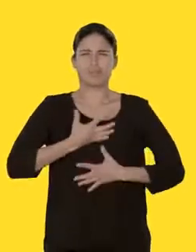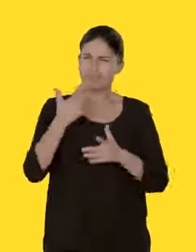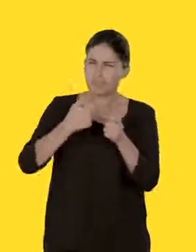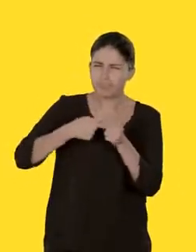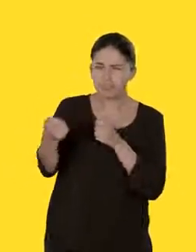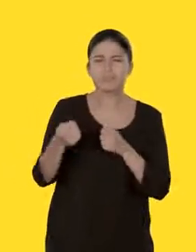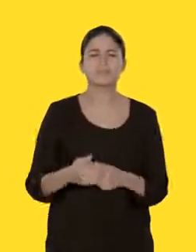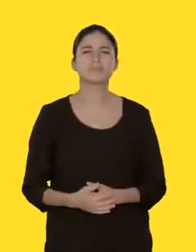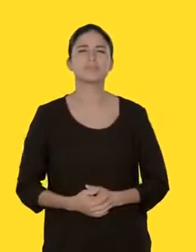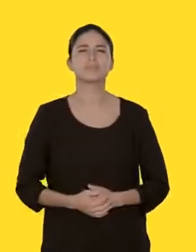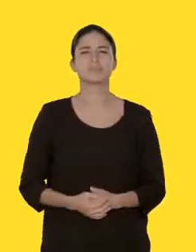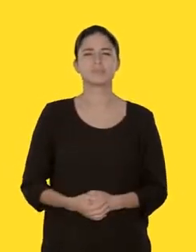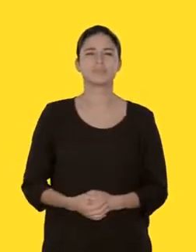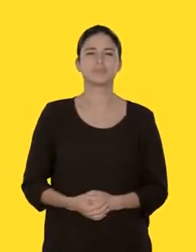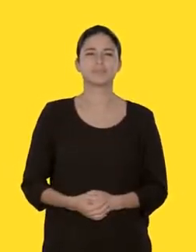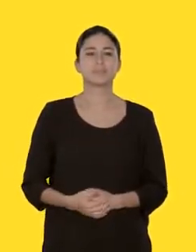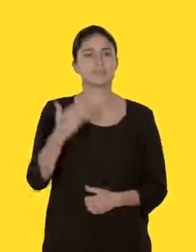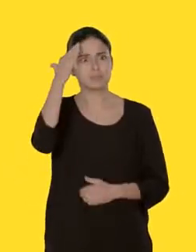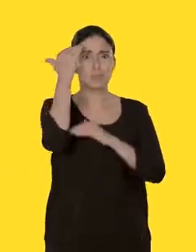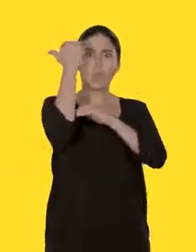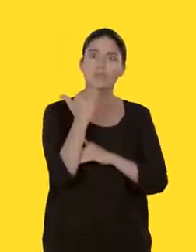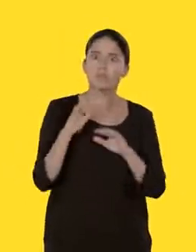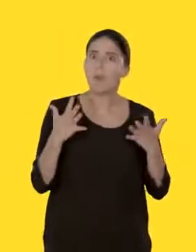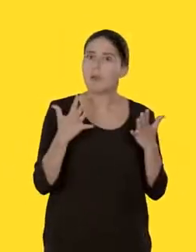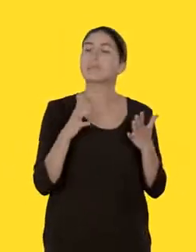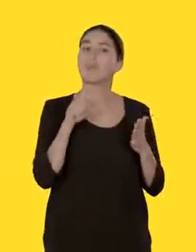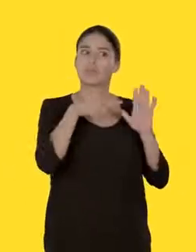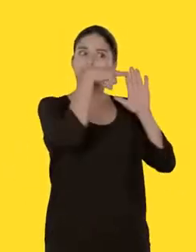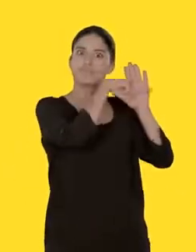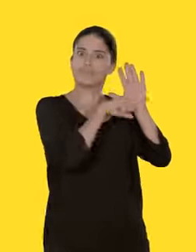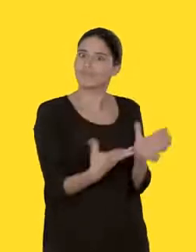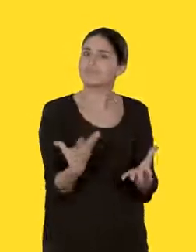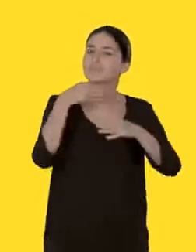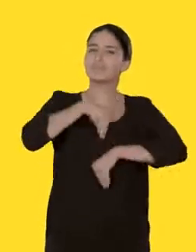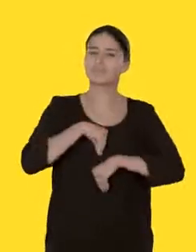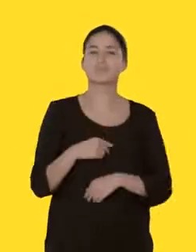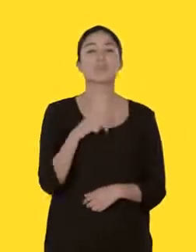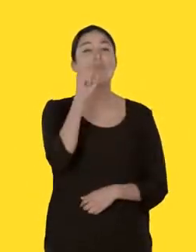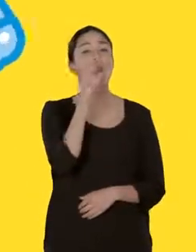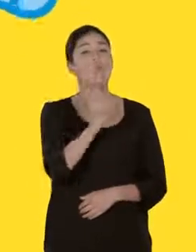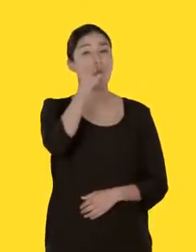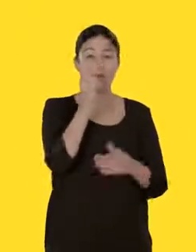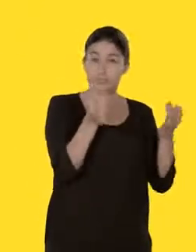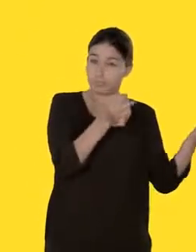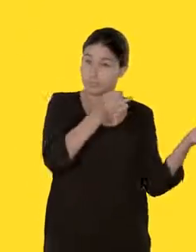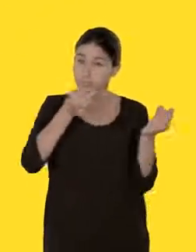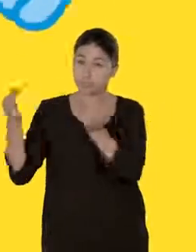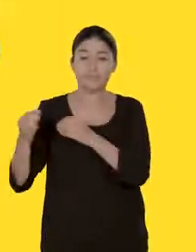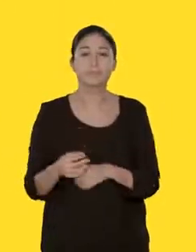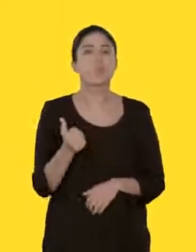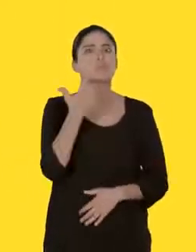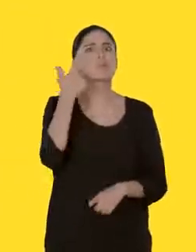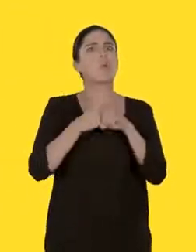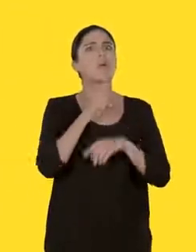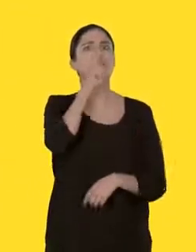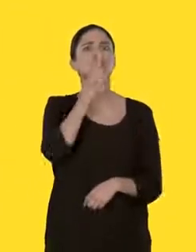nausées, propos incohérents. Pour vous protéger, adoptez les bons gestes. Buvez régulièrement de l'eau.